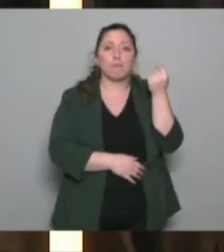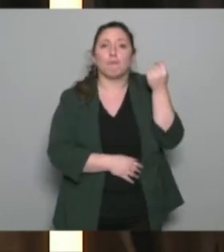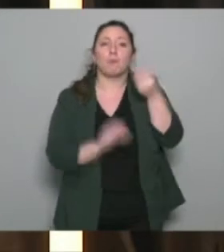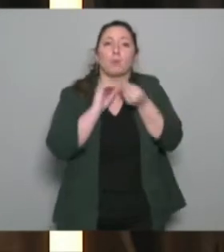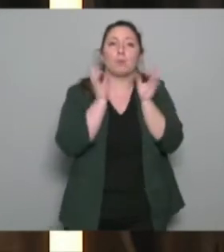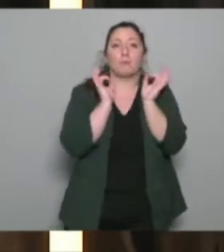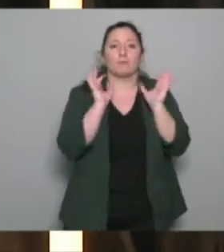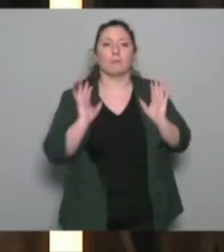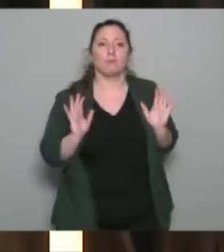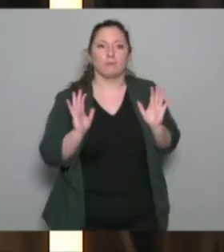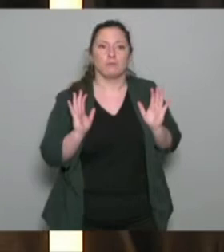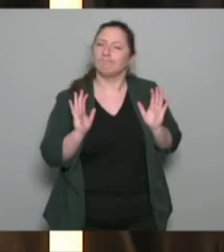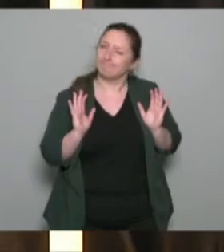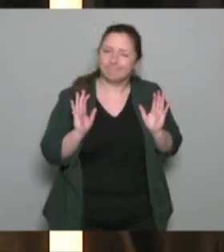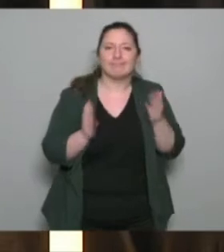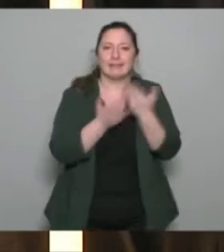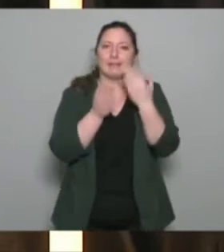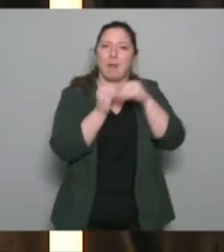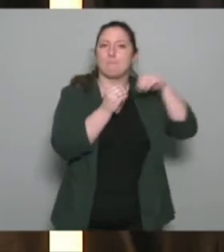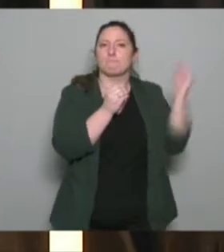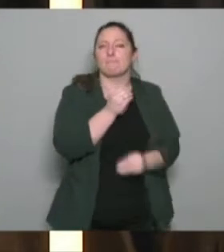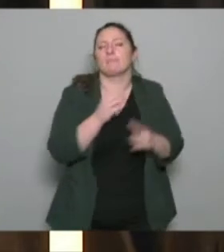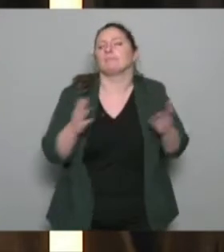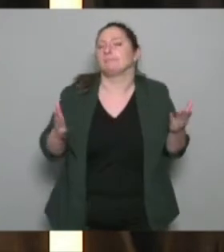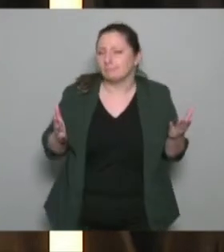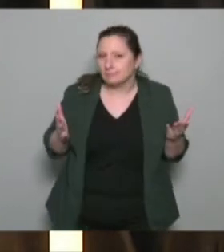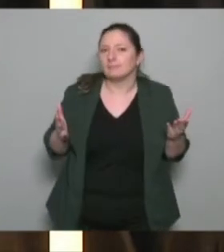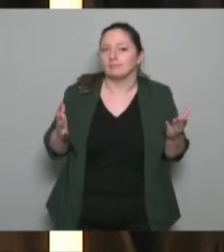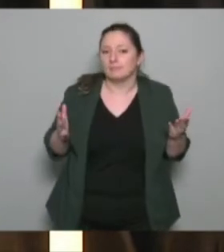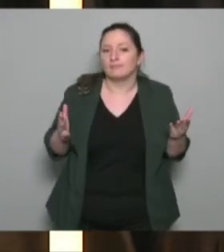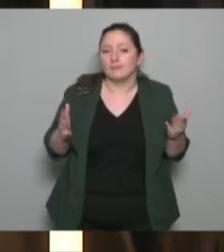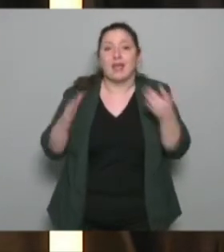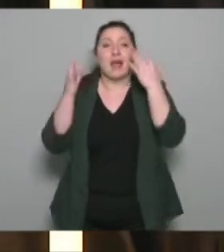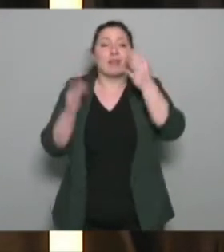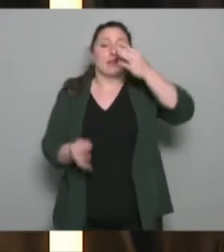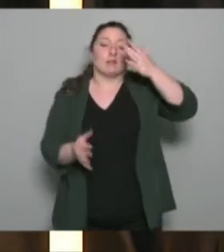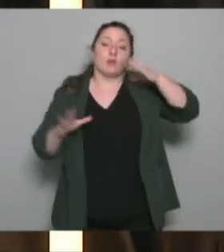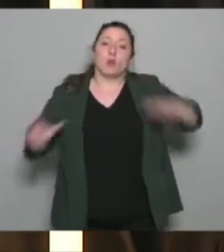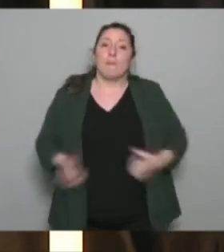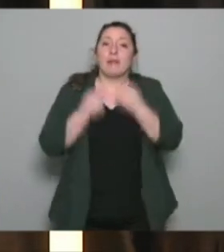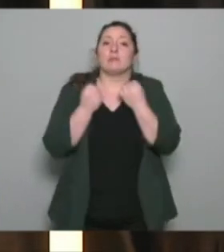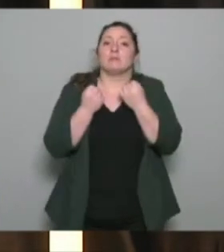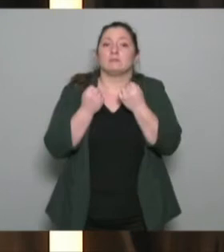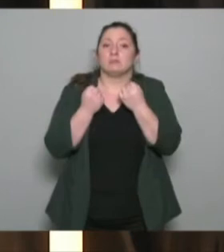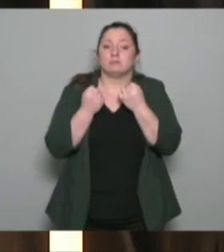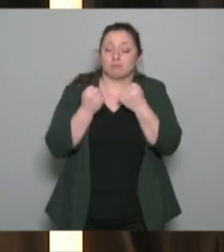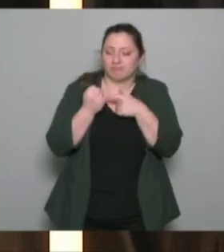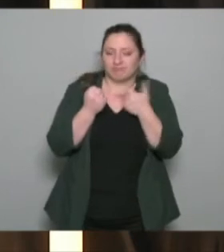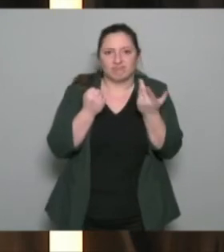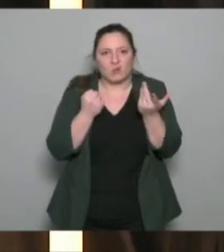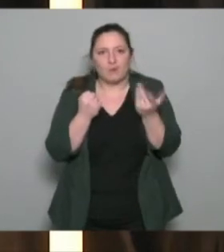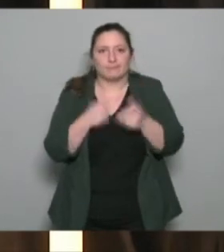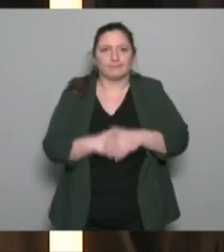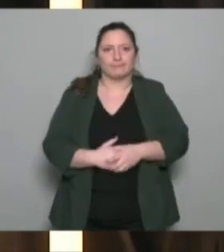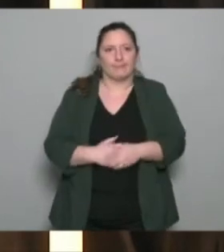'on n'aborde pas, qu'on n pas abordé. Et donc, la question de la compétence, qu'est-ce qui fait compétence ? Alors, on sait que la